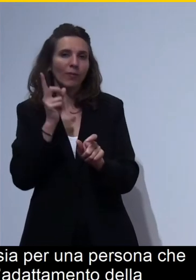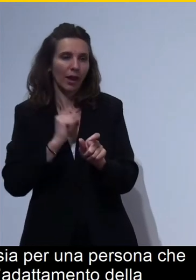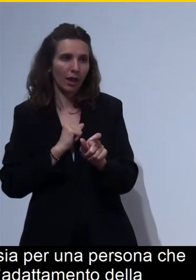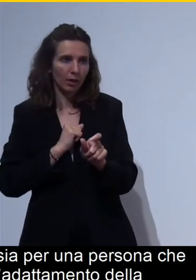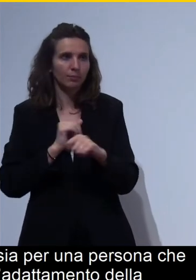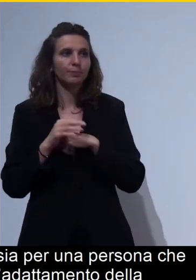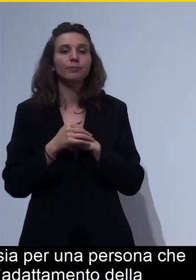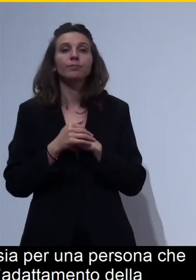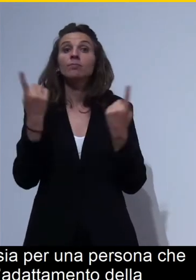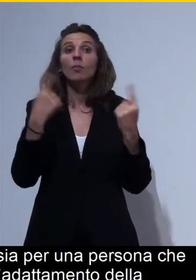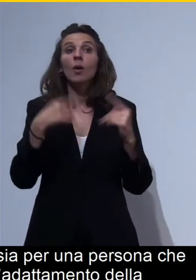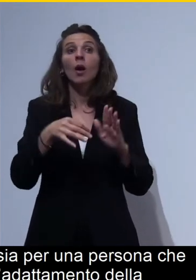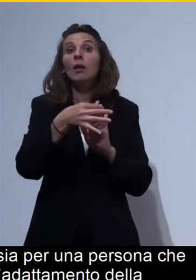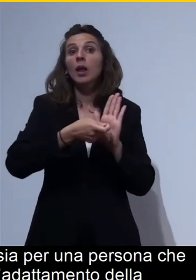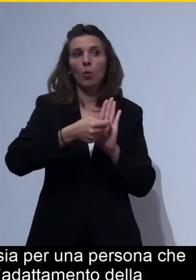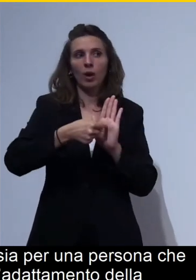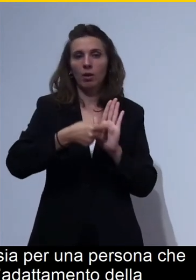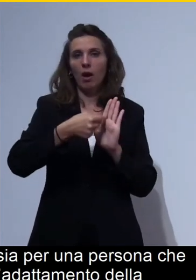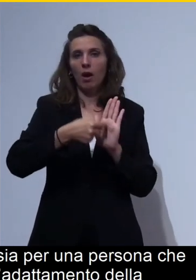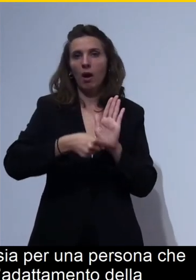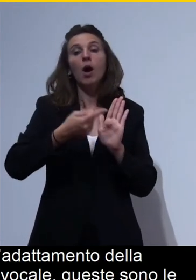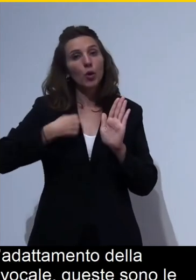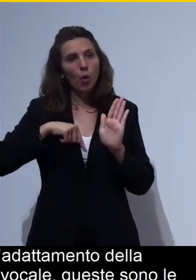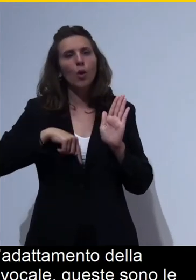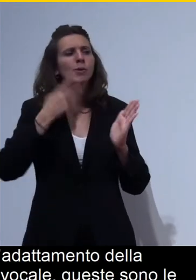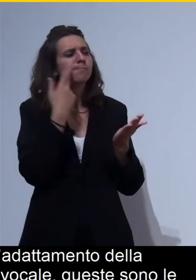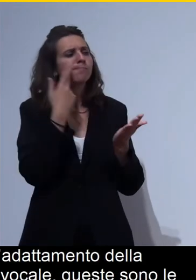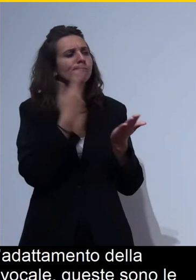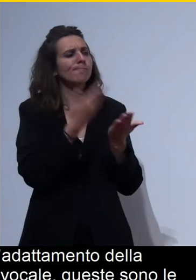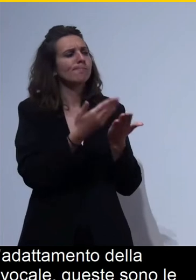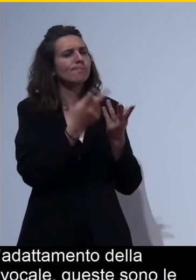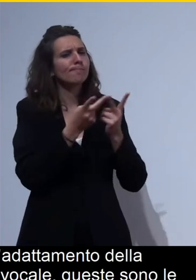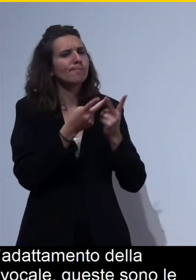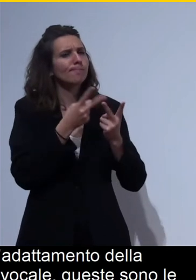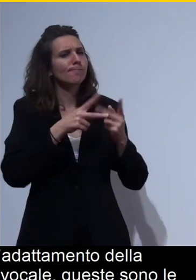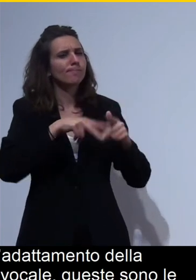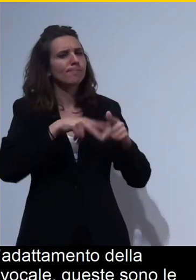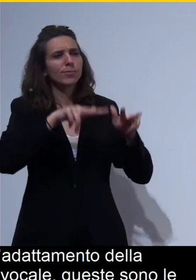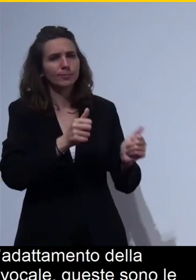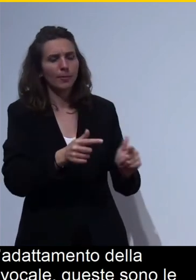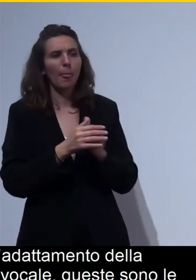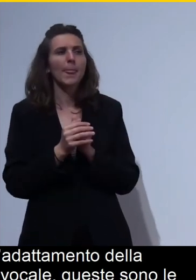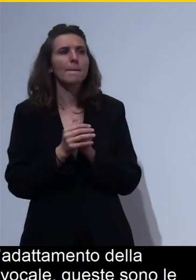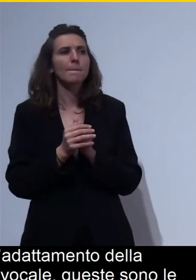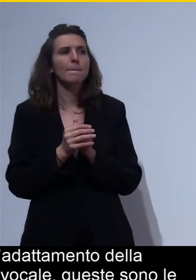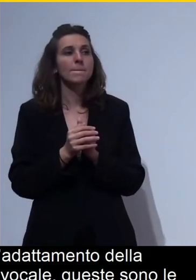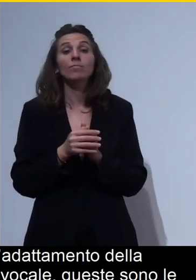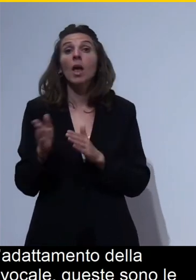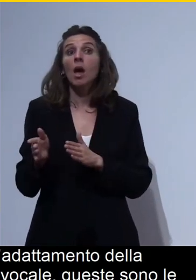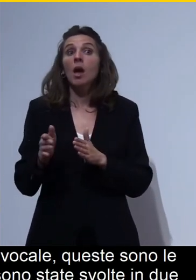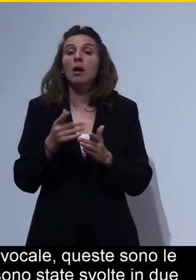Ecco, queste sono le linee guida rispetto alle quali abbiamo svolto le verifiche, verifiche che sono state svolte come ha accenato Sauri in due modi, da un lato